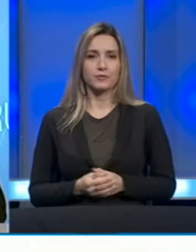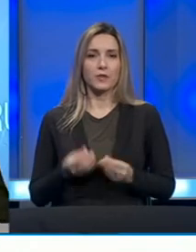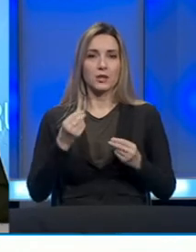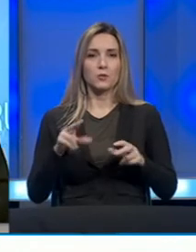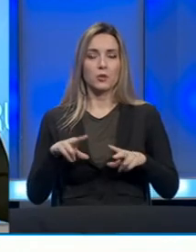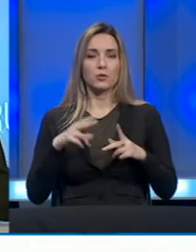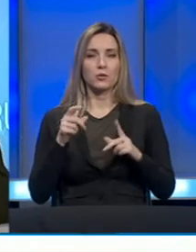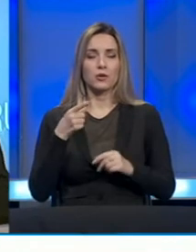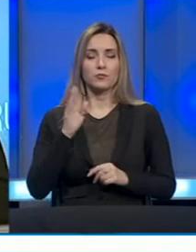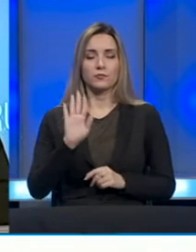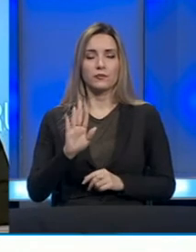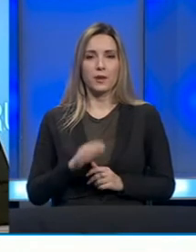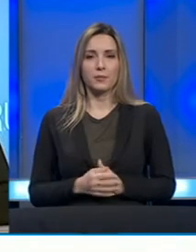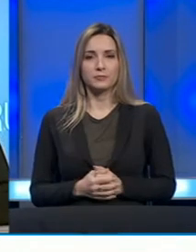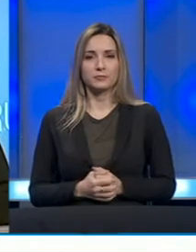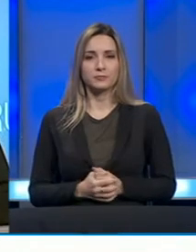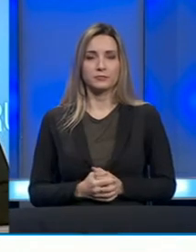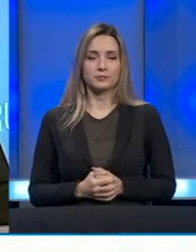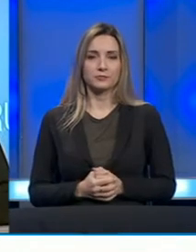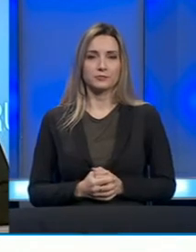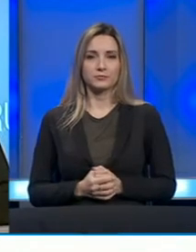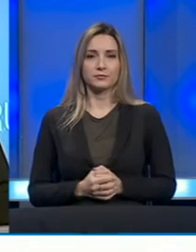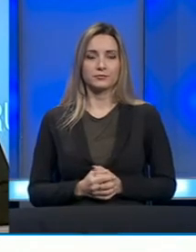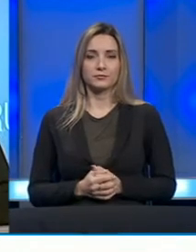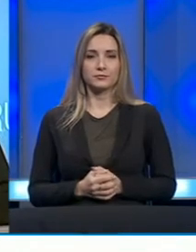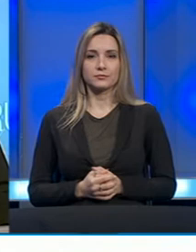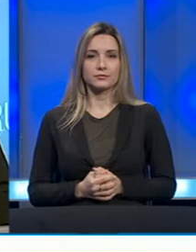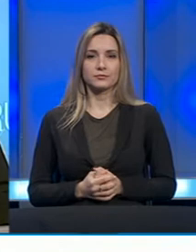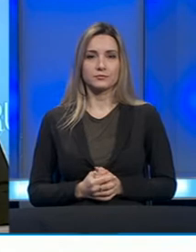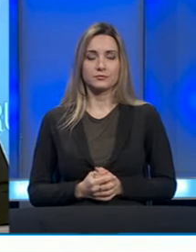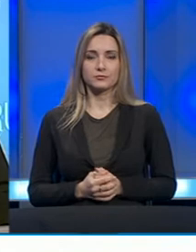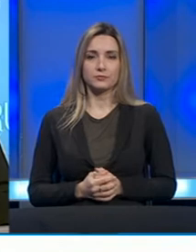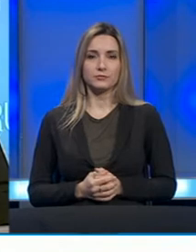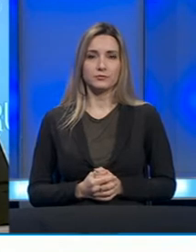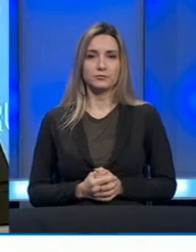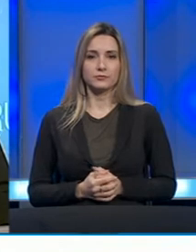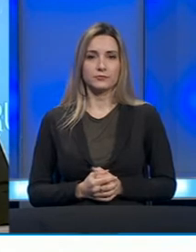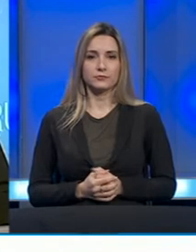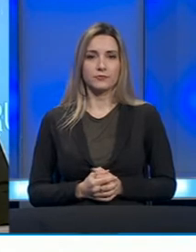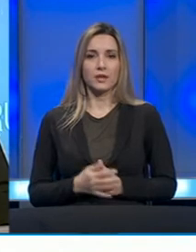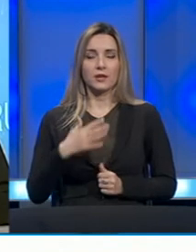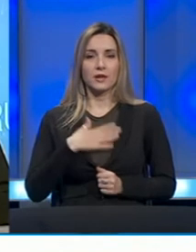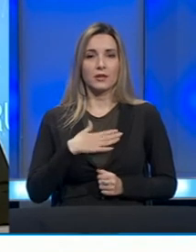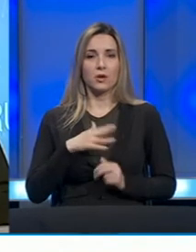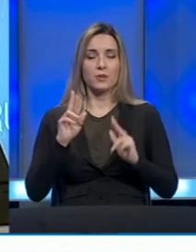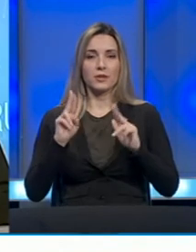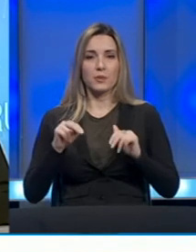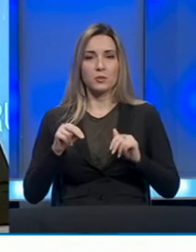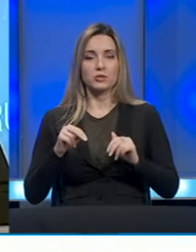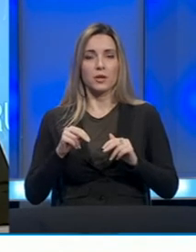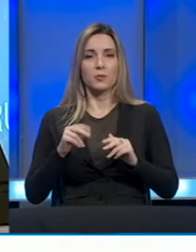jutro, Danko, i vama i naravno gledalcima televizije. Drago mi je da možemo